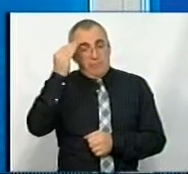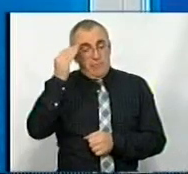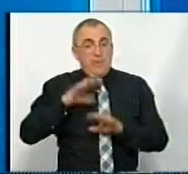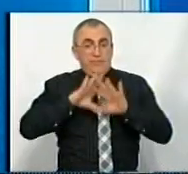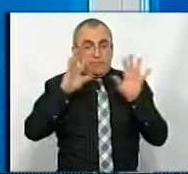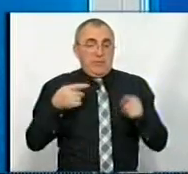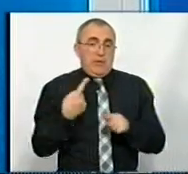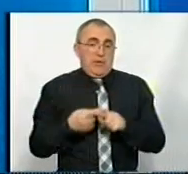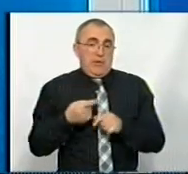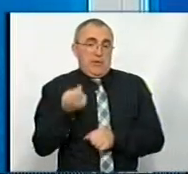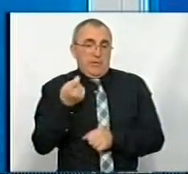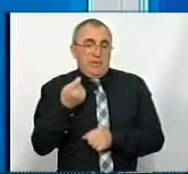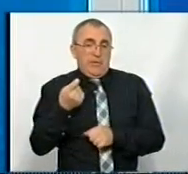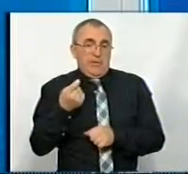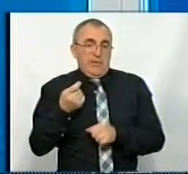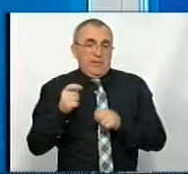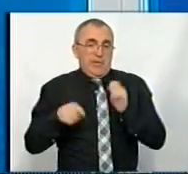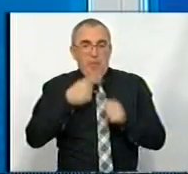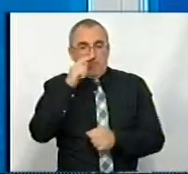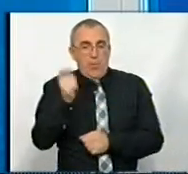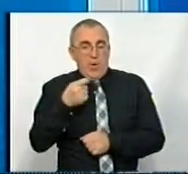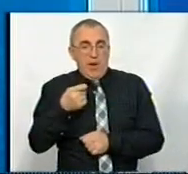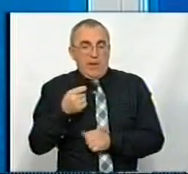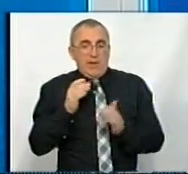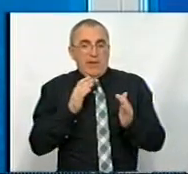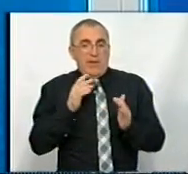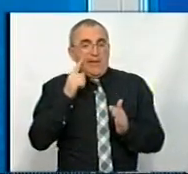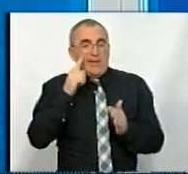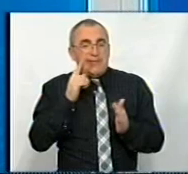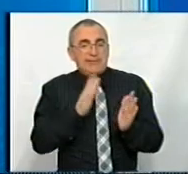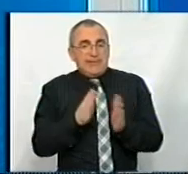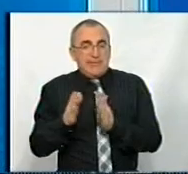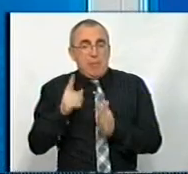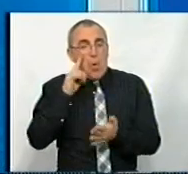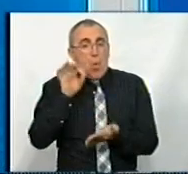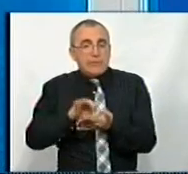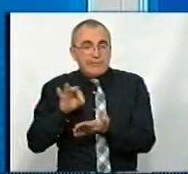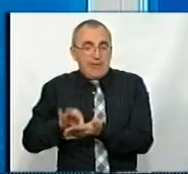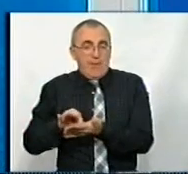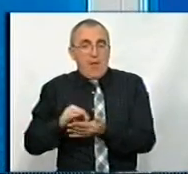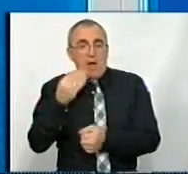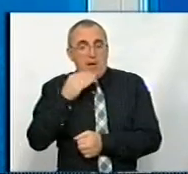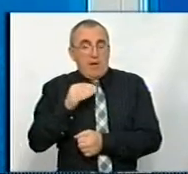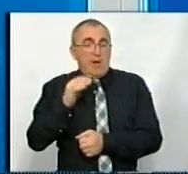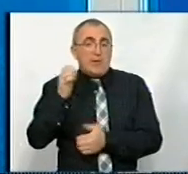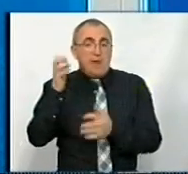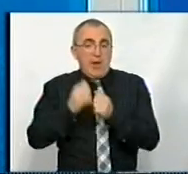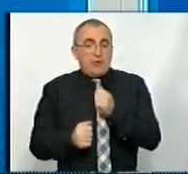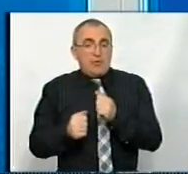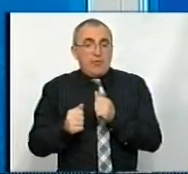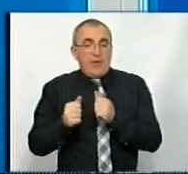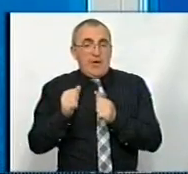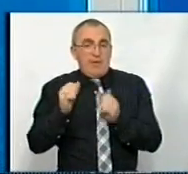взагалі такий трошки зайвий елемент бюрократичний в системі оцінювання наукових досягнень, тому що не кожна стаття в скопусі